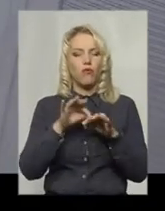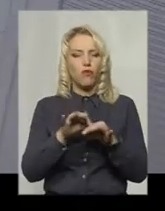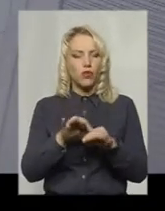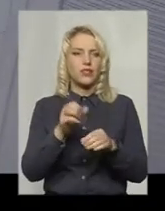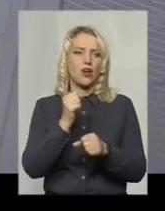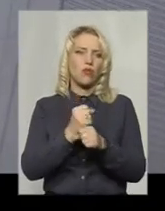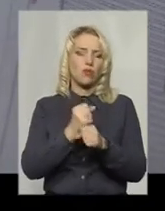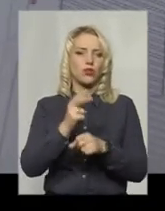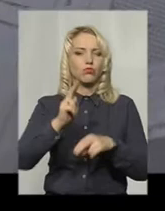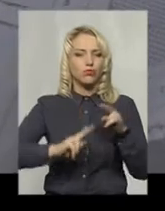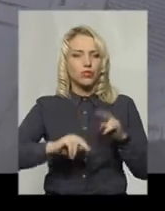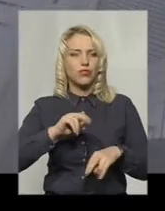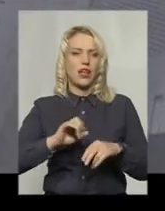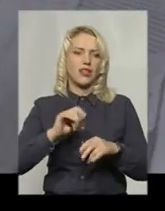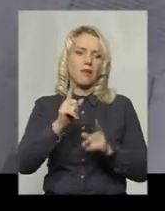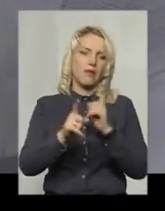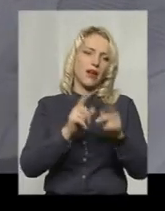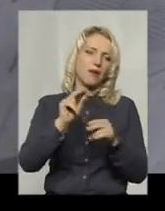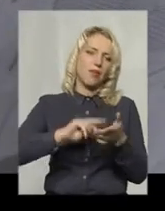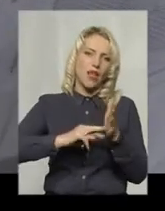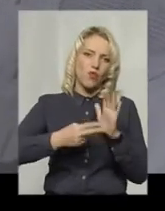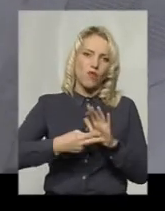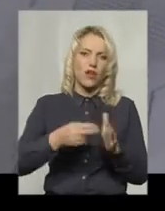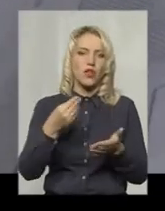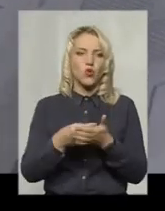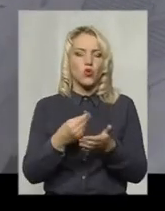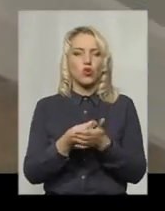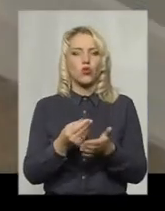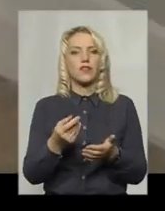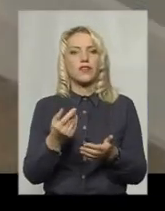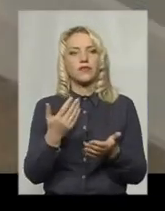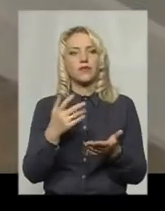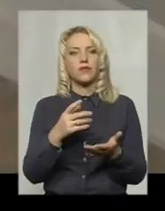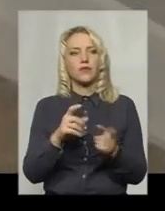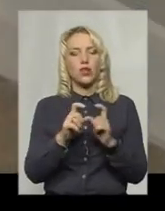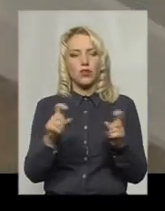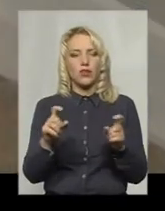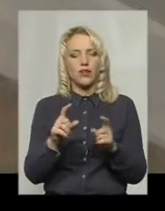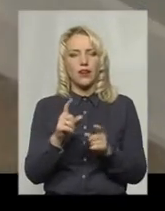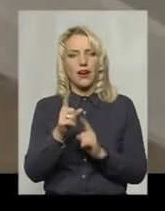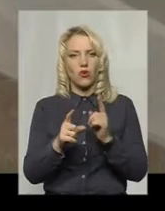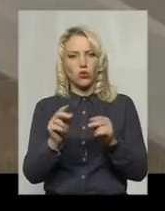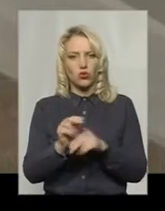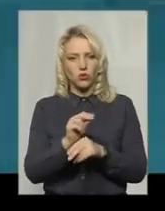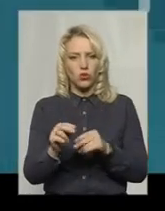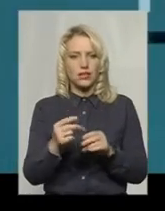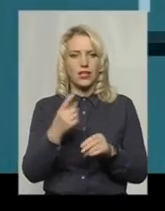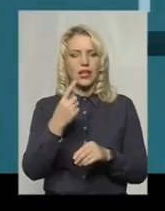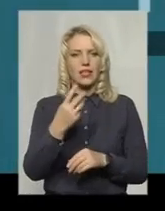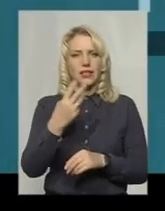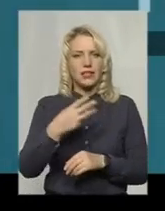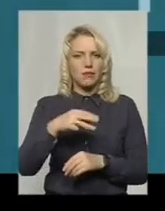поверхах, перепланування. Кошторисна вартість об'єкту реконструкції становить 31 мільйон 539 тисяч.